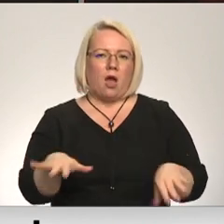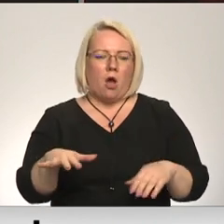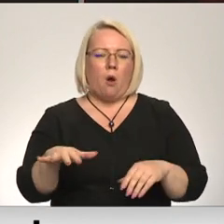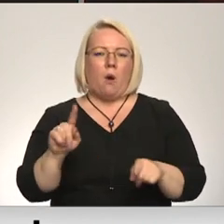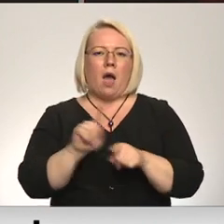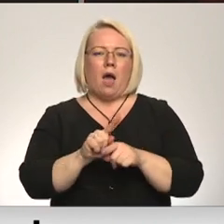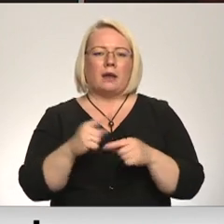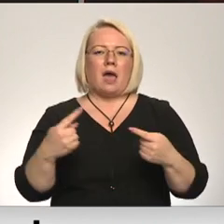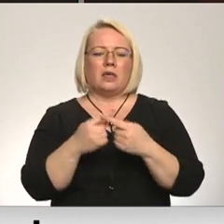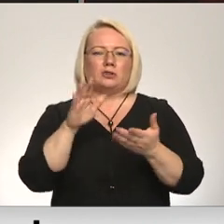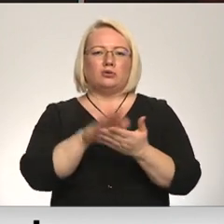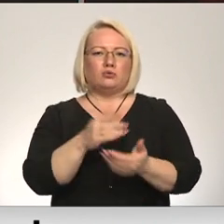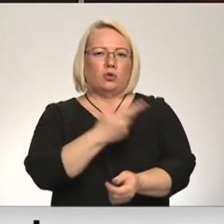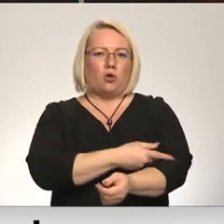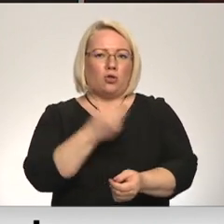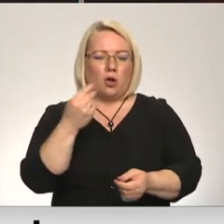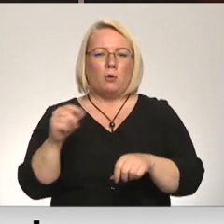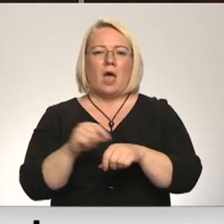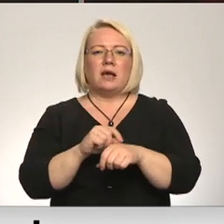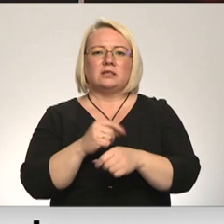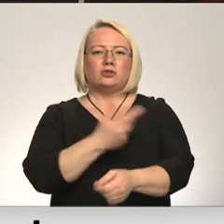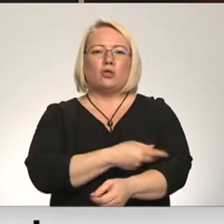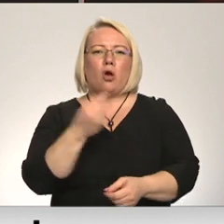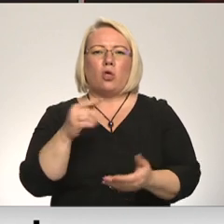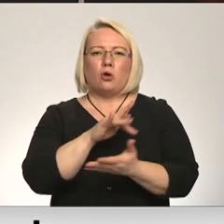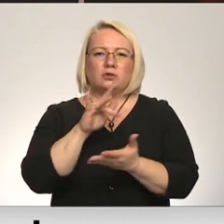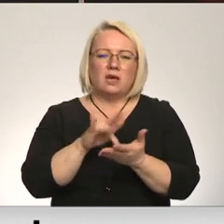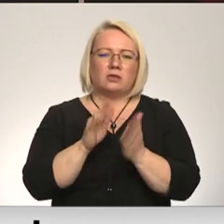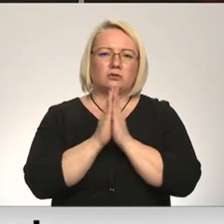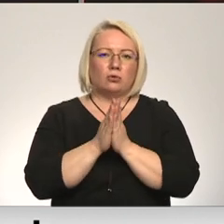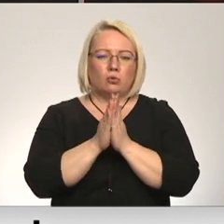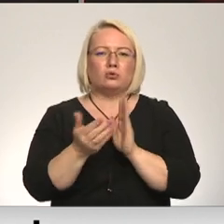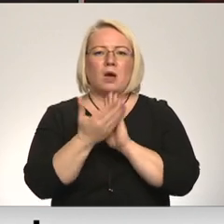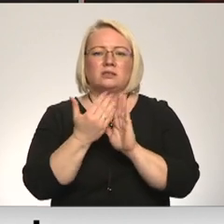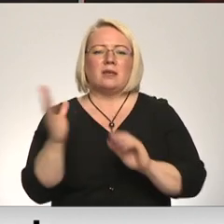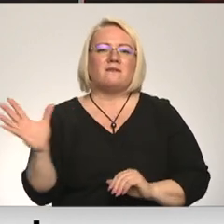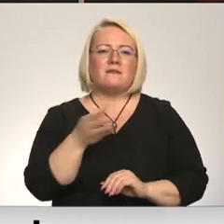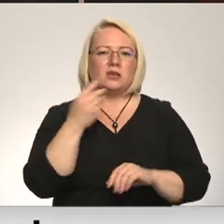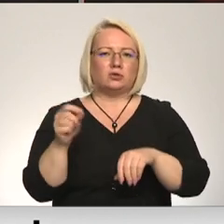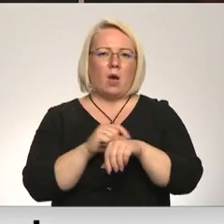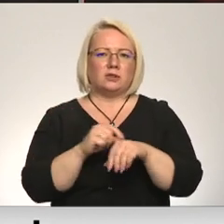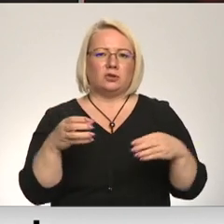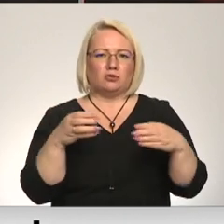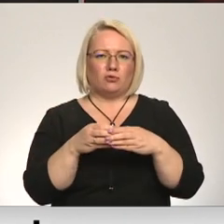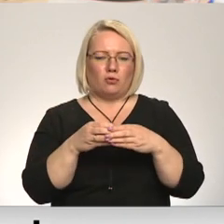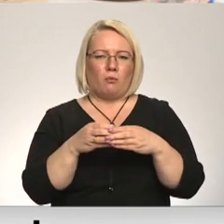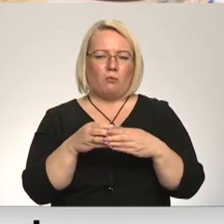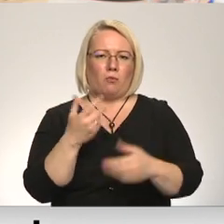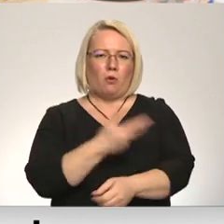donorus, tādēļ asīnas donoru centra saicina atsaugties visu asīnas grupu donorus. Tur pirmajā darīja līdzītā.